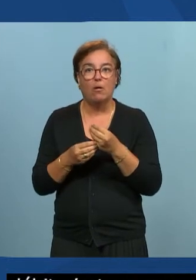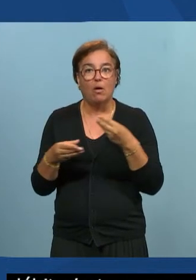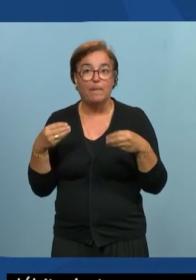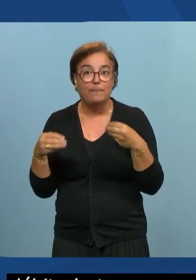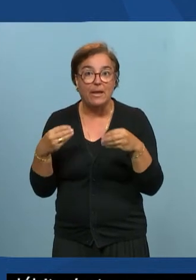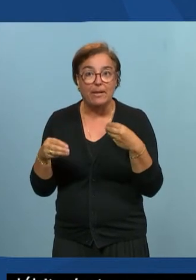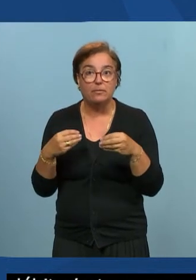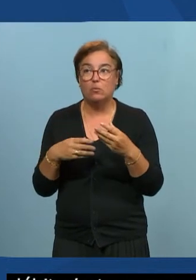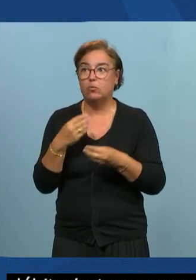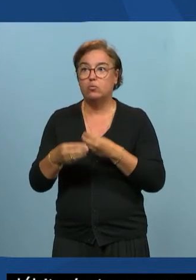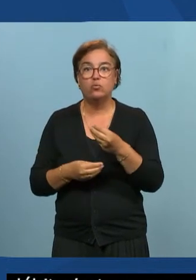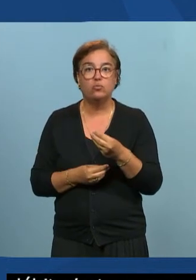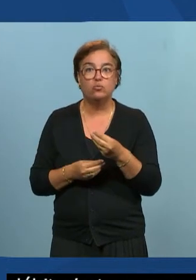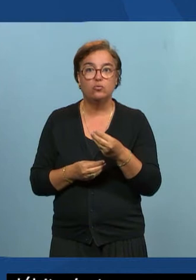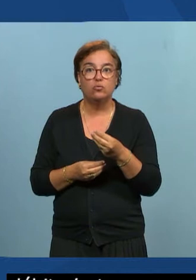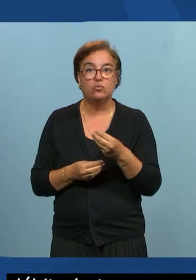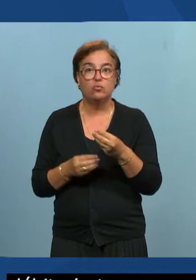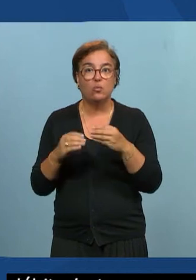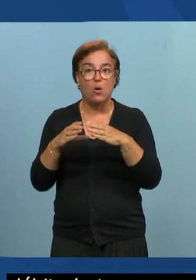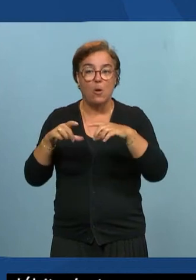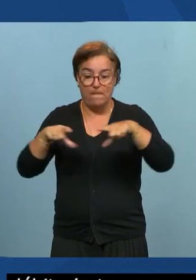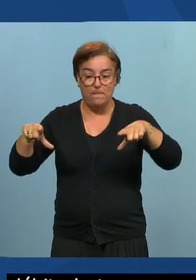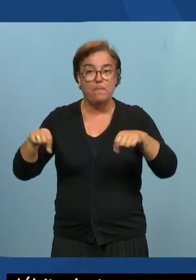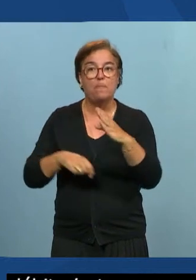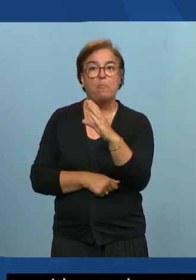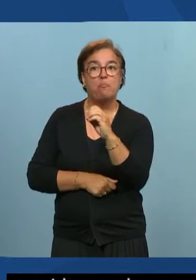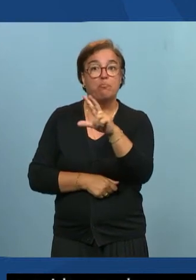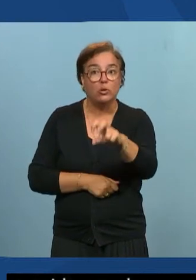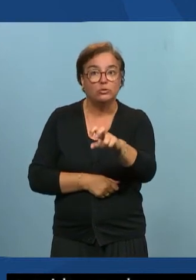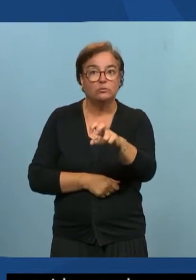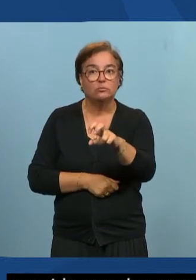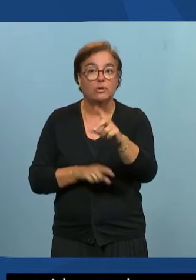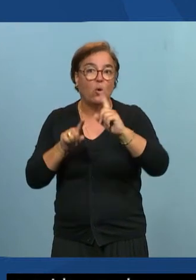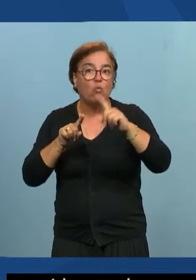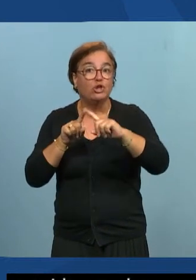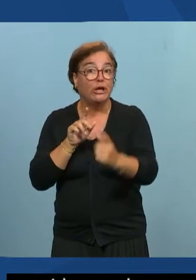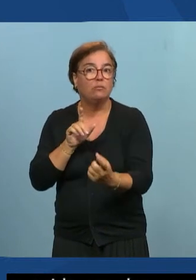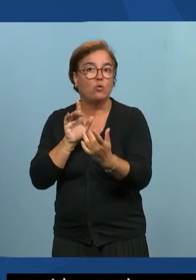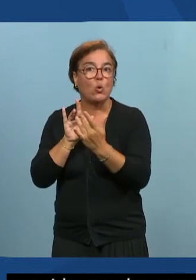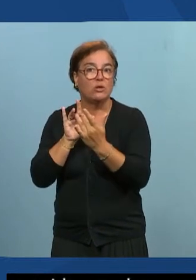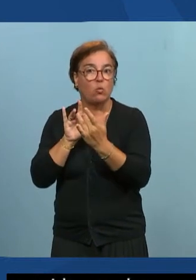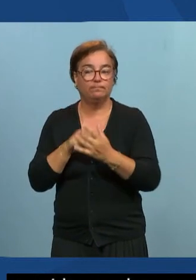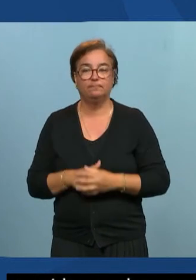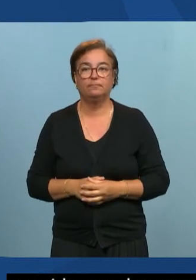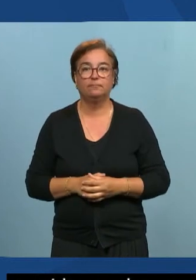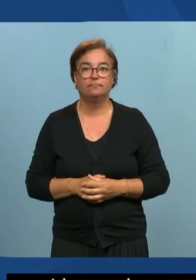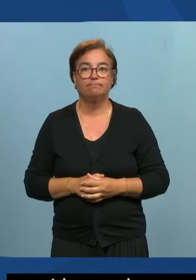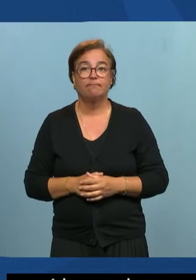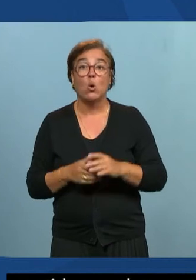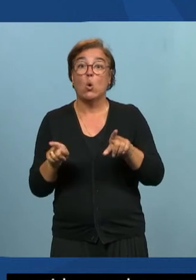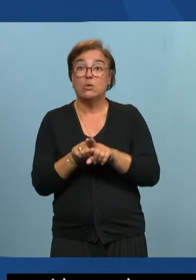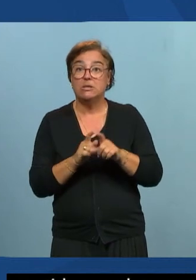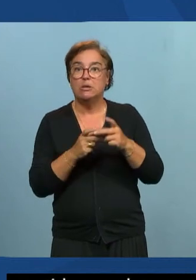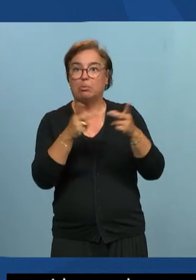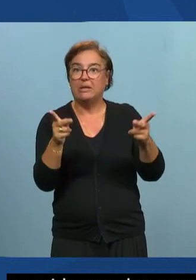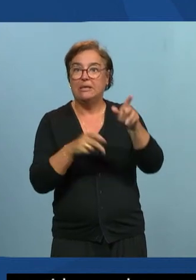'intermédiaire d'une box, par l'intermédiaire d'objets connectés. Vous allez avoir toutes les personnes âgées. Vous